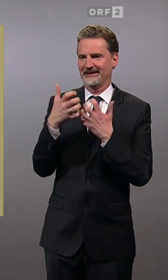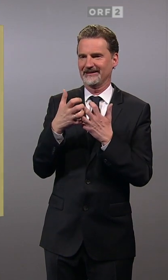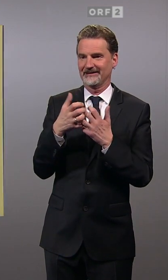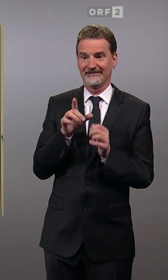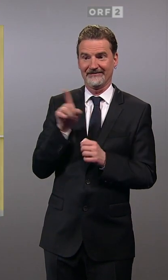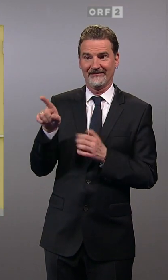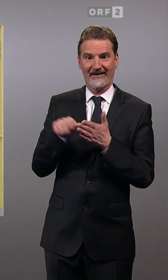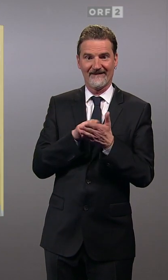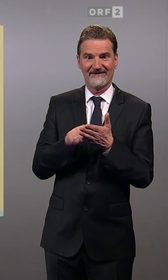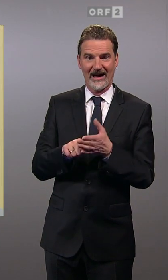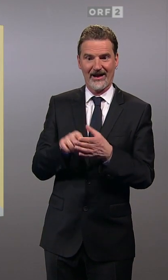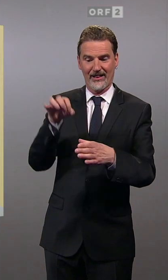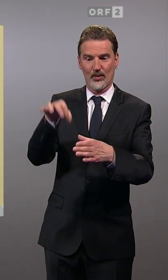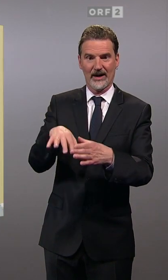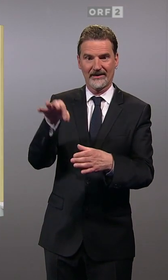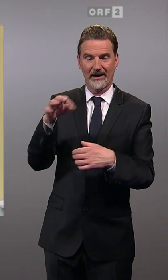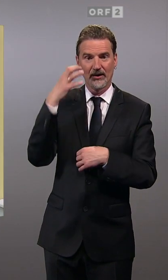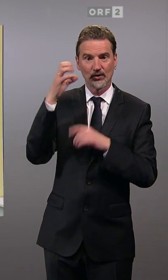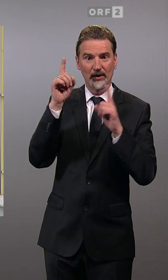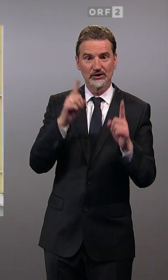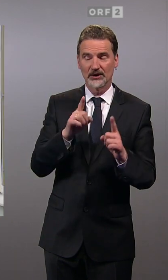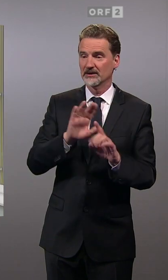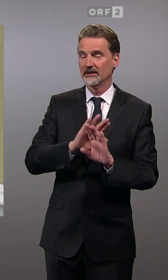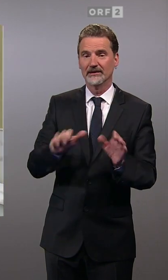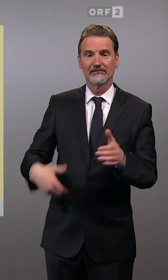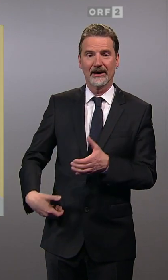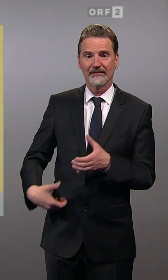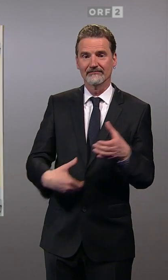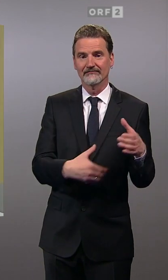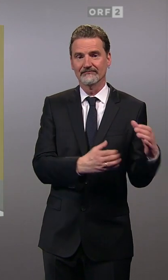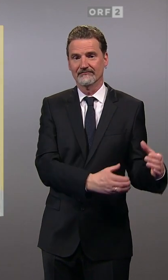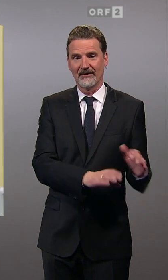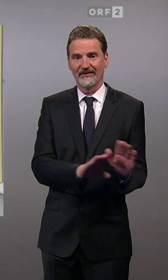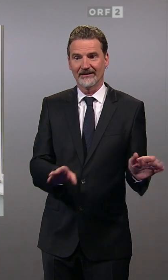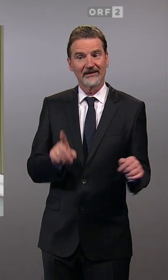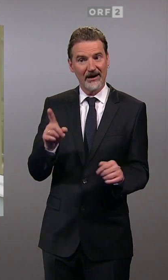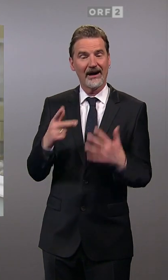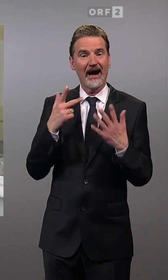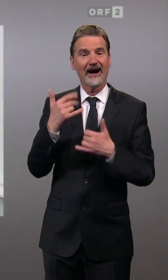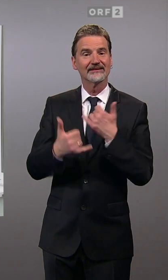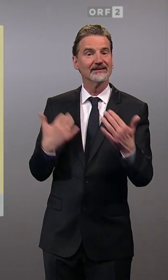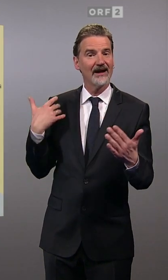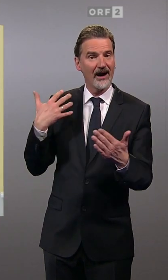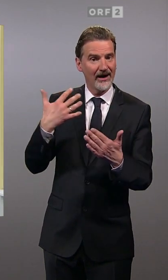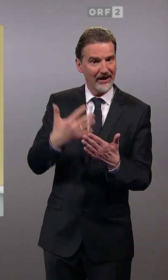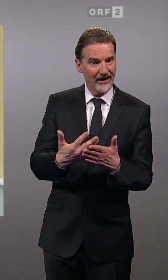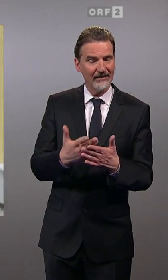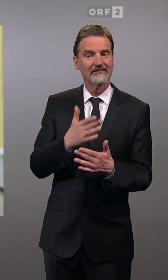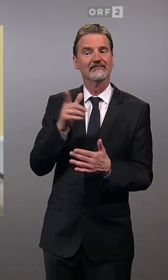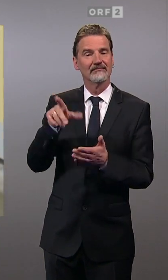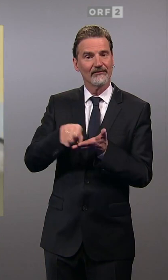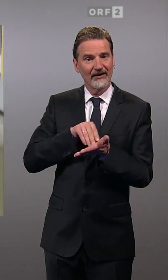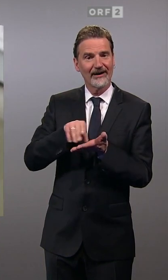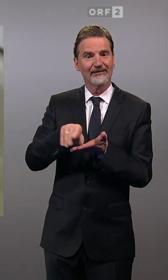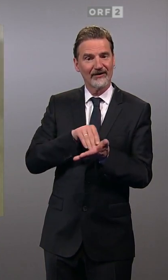Diese Wahlurne hat in Königstetten schon längst ausgedient. Aber immerhin hat sie fast 80 Jahre lang gute Dienste geleistet und wird auch